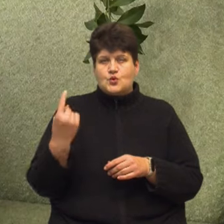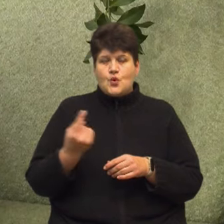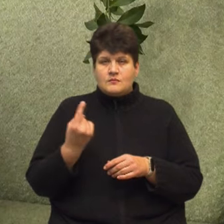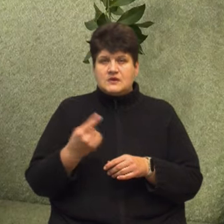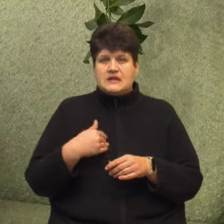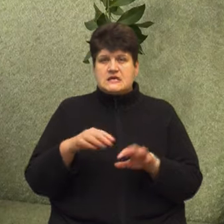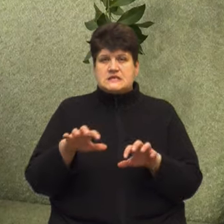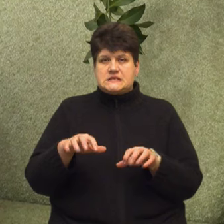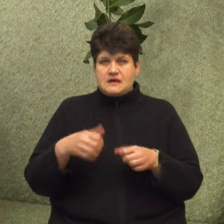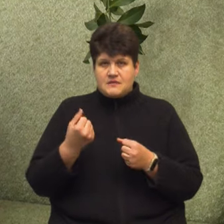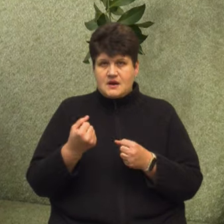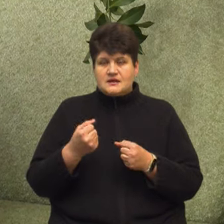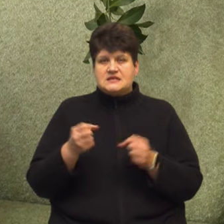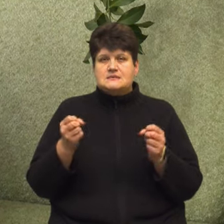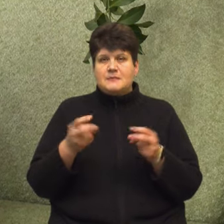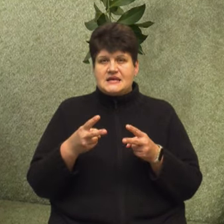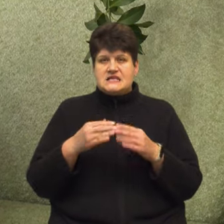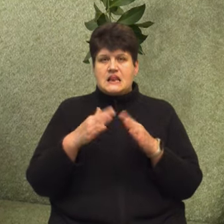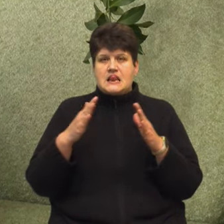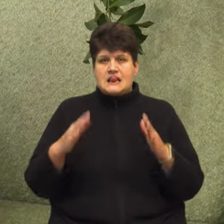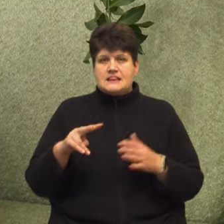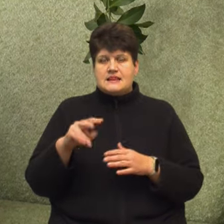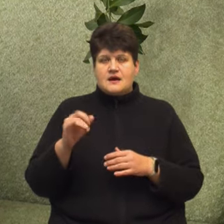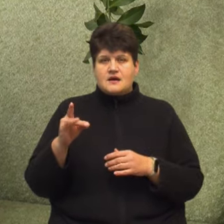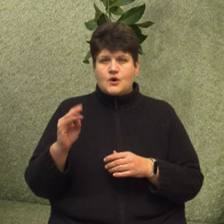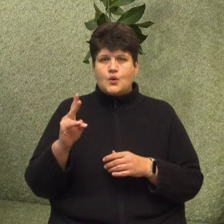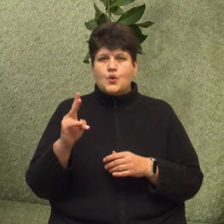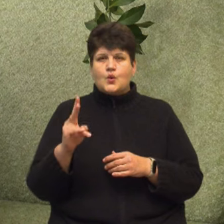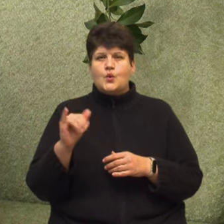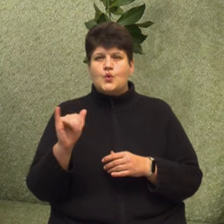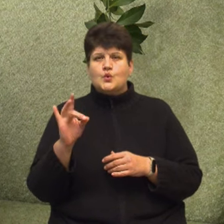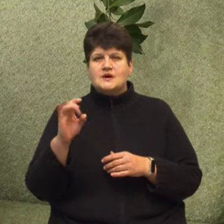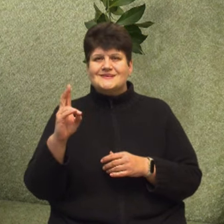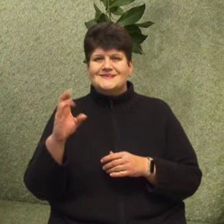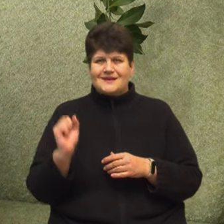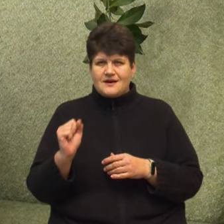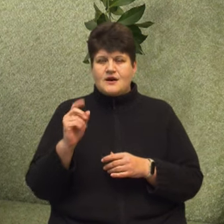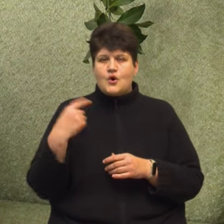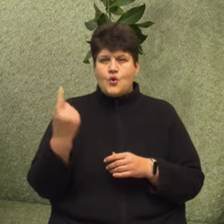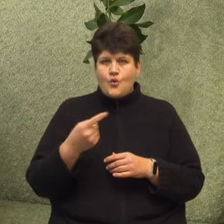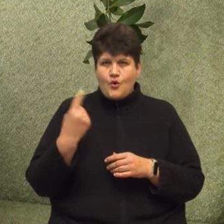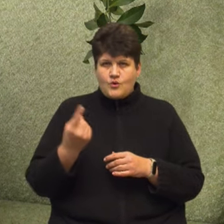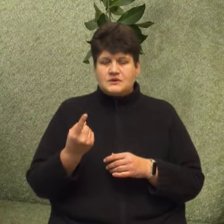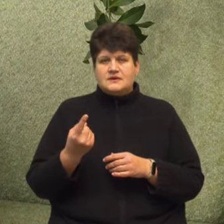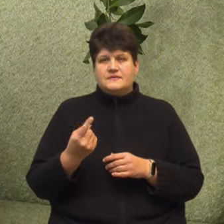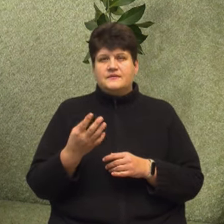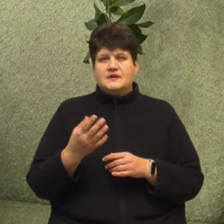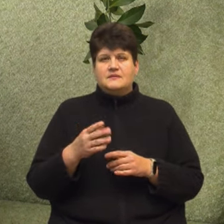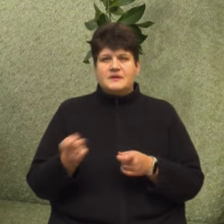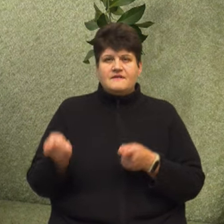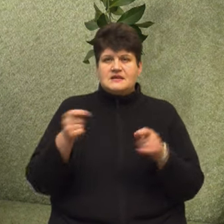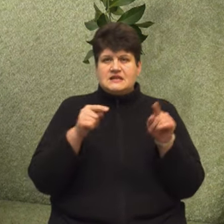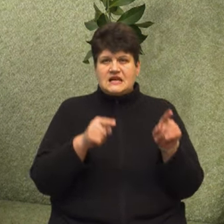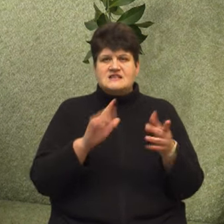забрали в спецлагера і Куська область, це вже азиатська часина. Завезли нас в